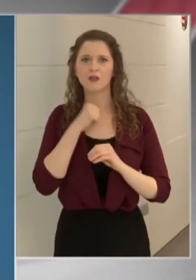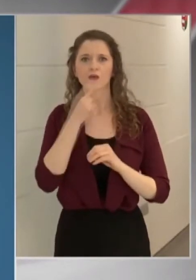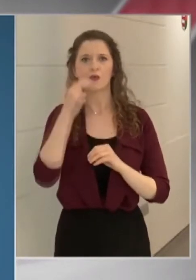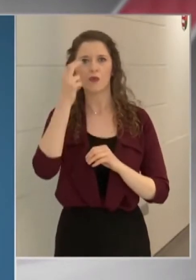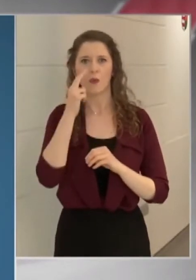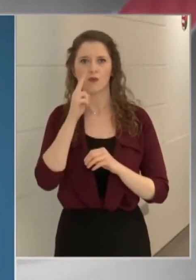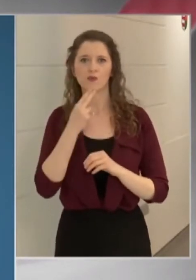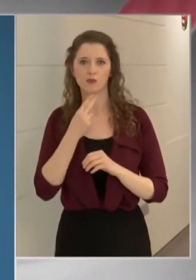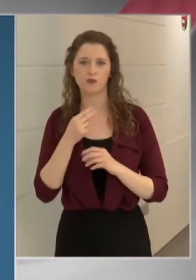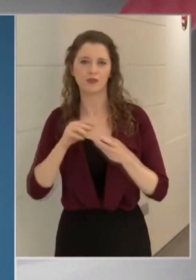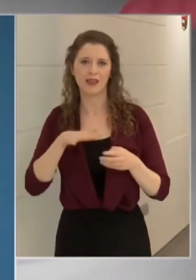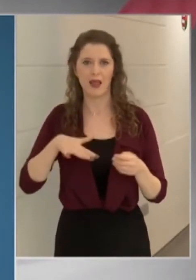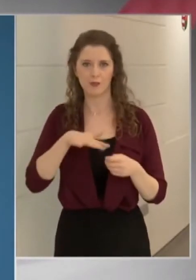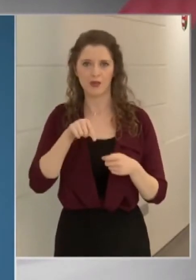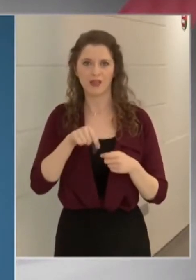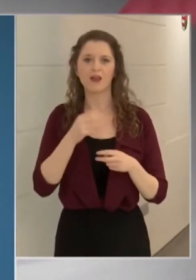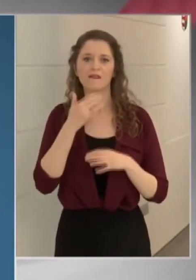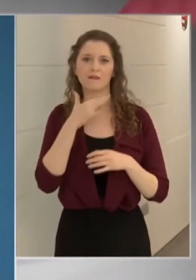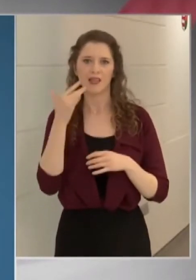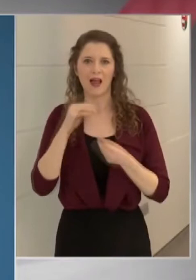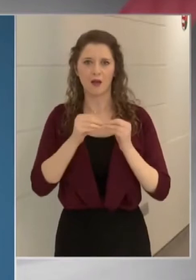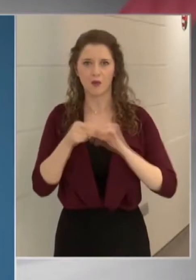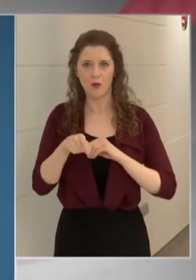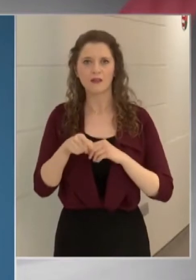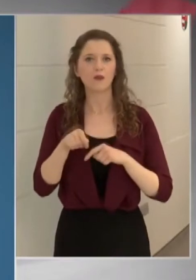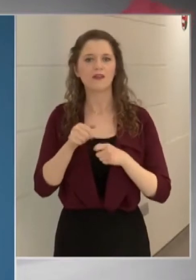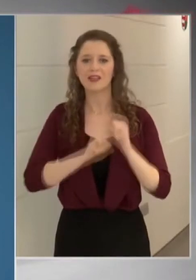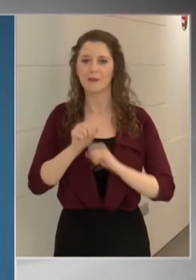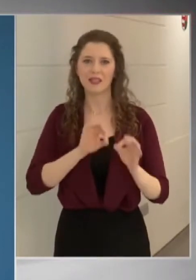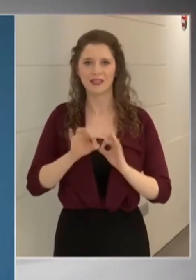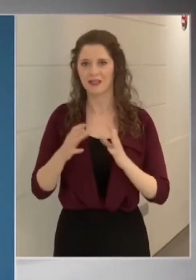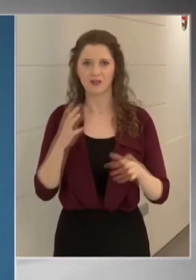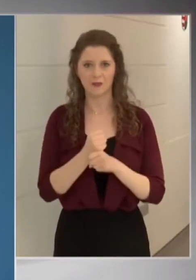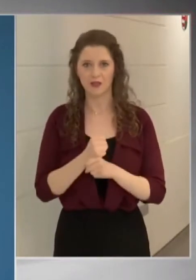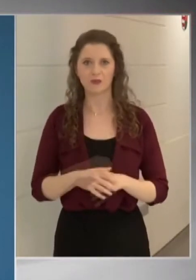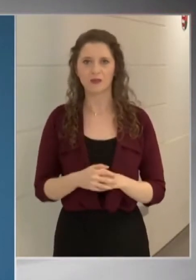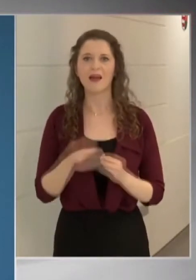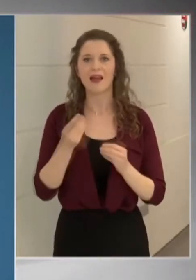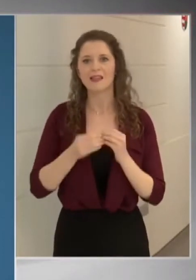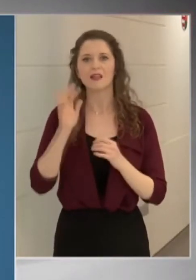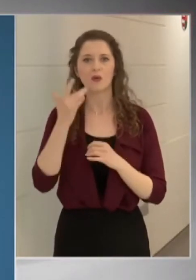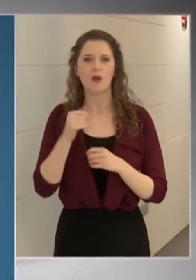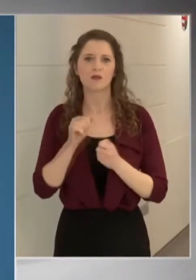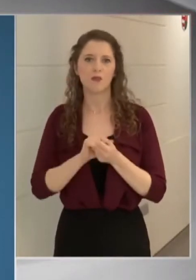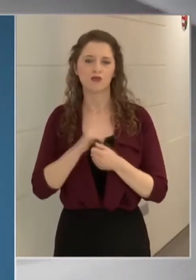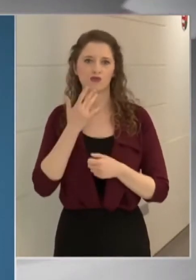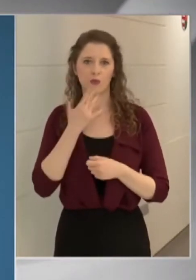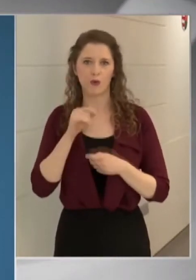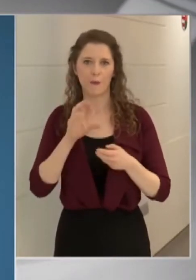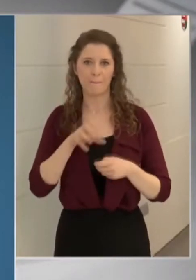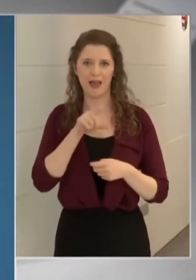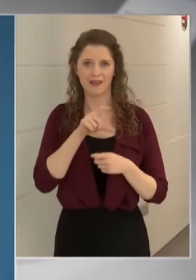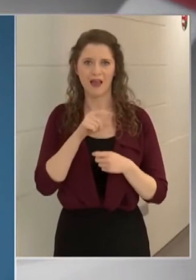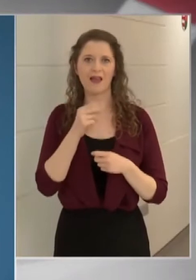virágbolt volt, ahol az üzemeltető nem tartotta be a védelmi intézkedéseket, ezért a Győrmoson-Sopron megyei rendőrfőkapitányságon